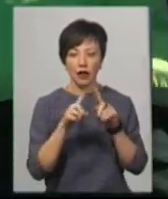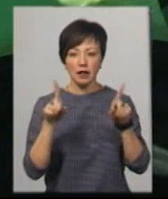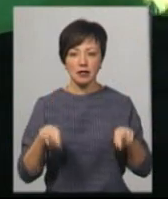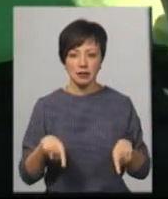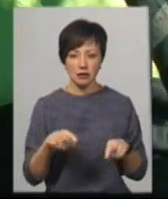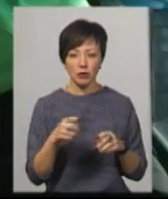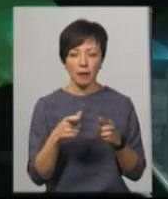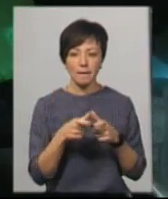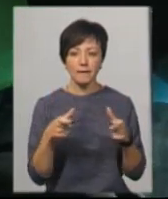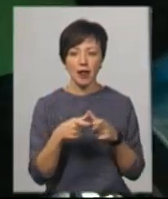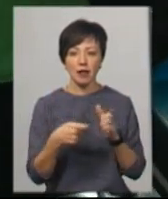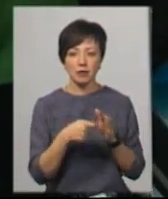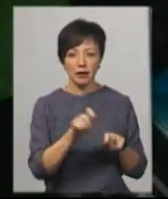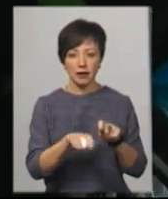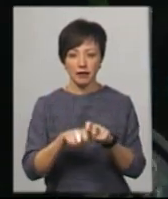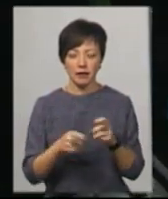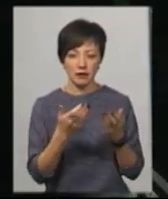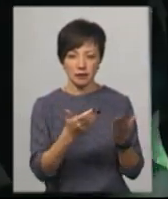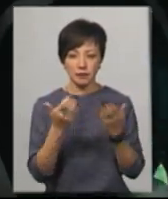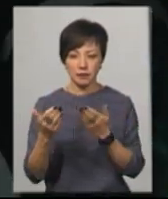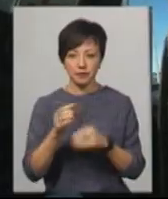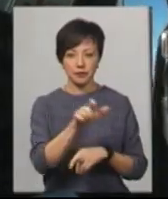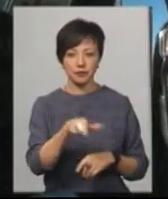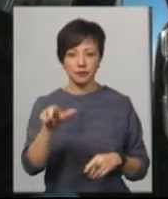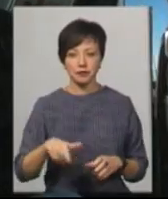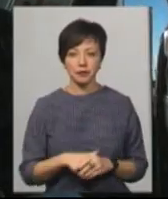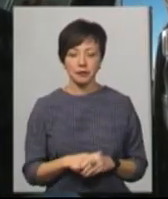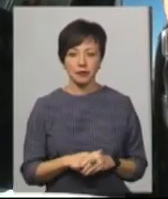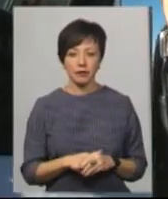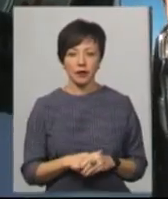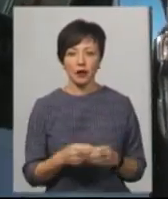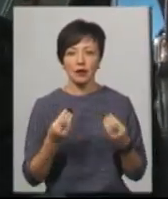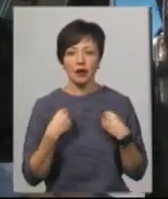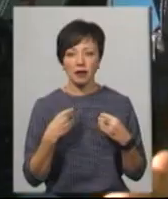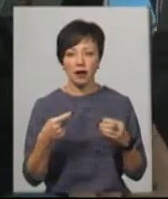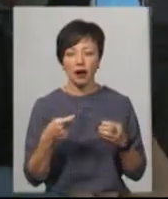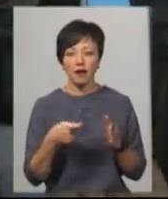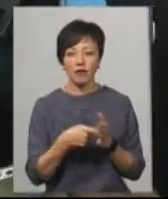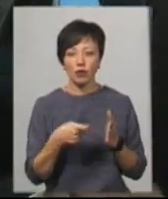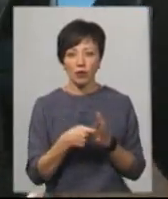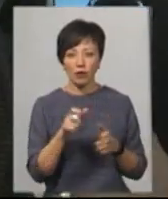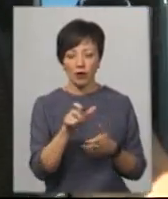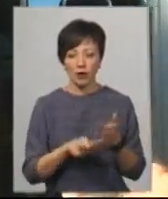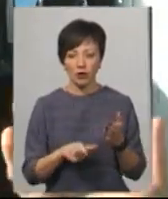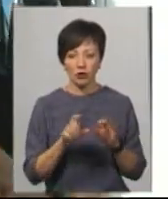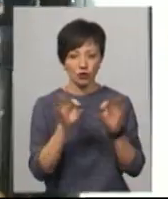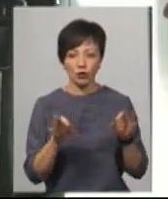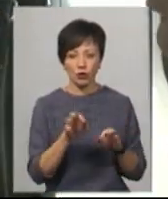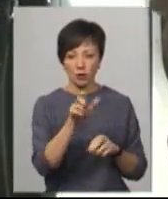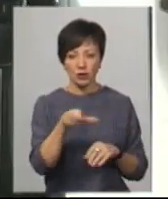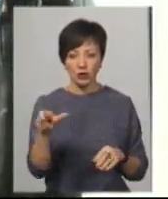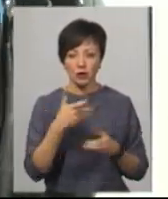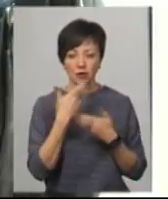Можна ваші квитково лист, будь ласка? Дайте квитково-касовий лист, будь ласка. Ми такий ж перевіряли, жоден з